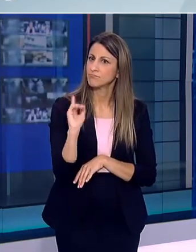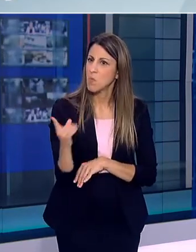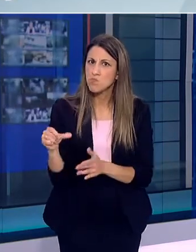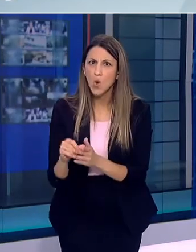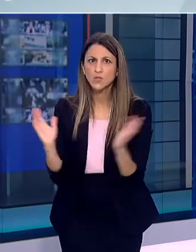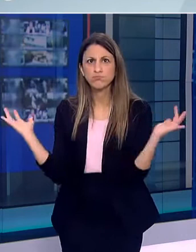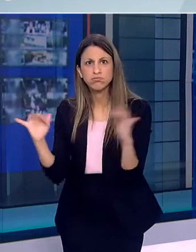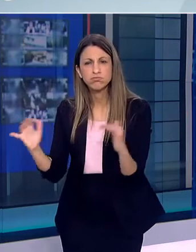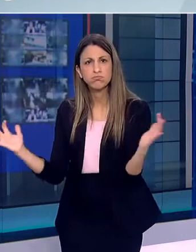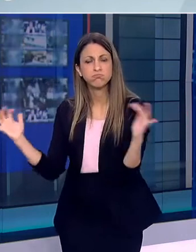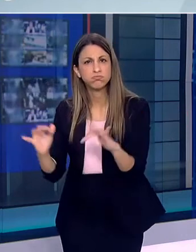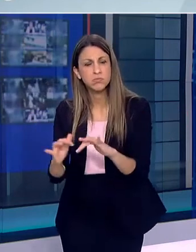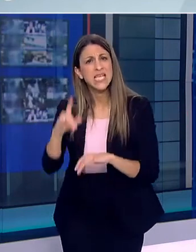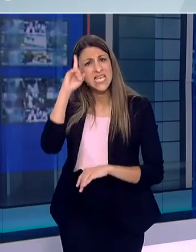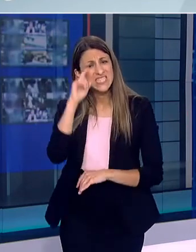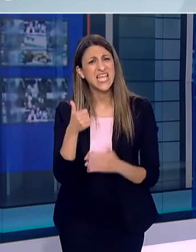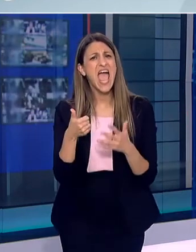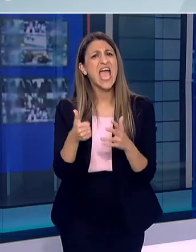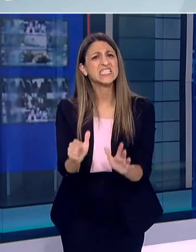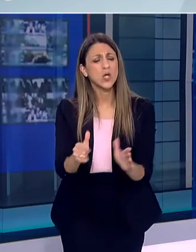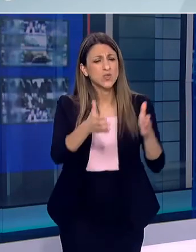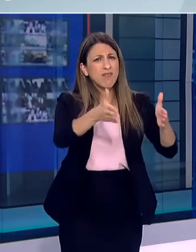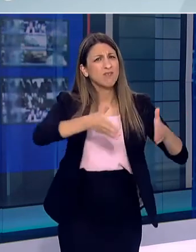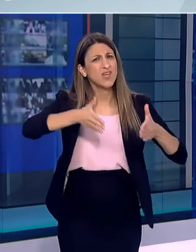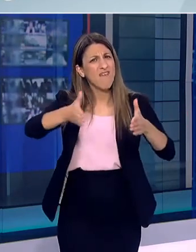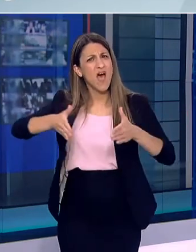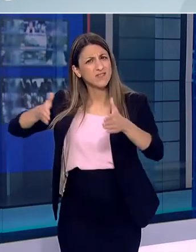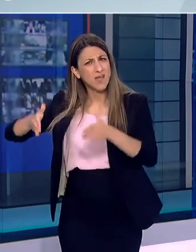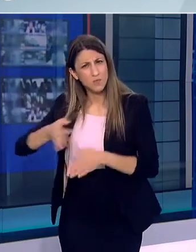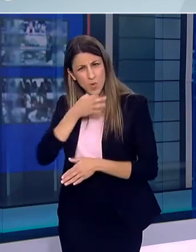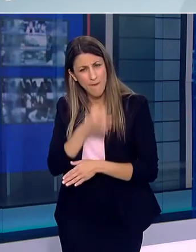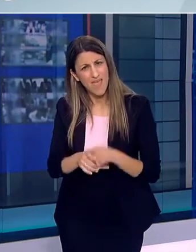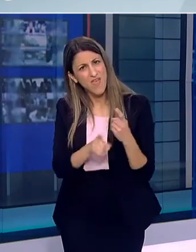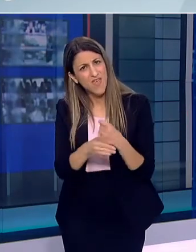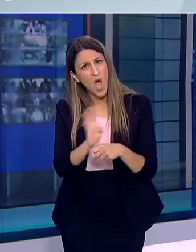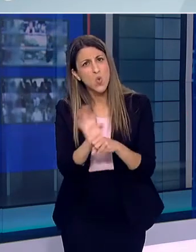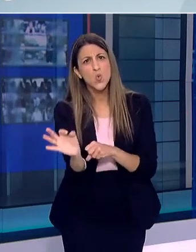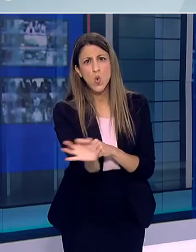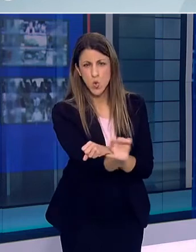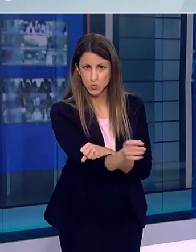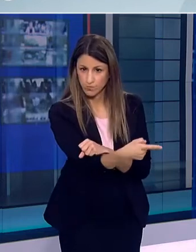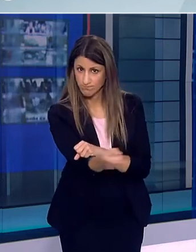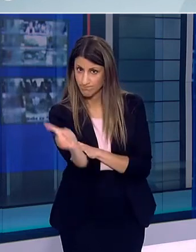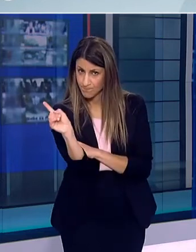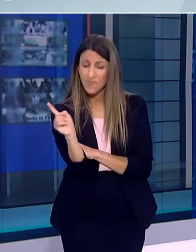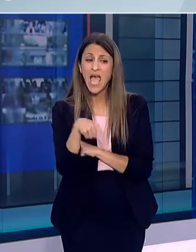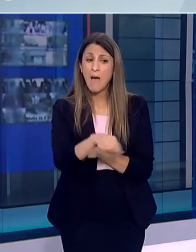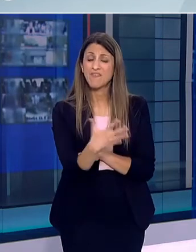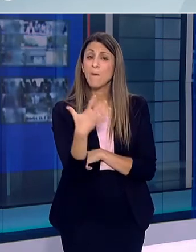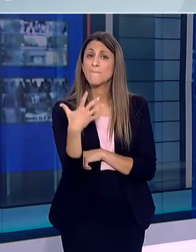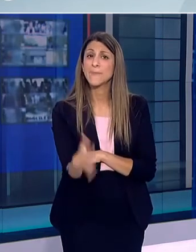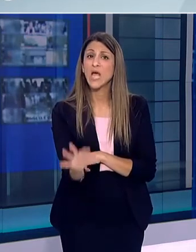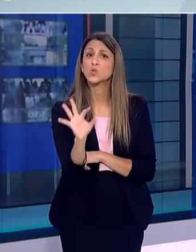πυρωτική Ελλάδα Και οι 600 κλίνες που αναφέρει η δημοσιογράφος Ένας αριθμός περίπου 550